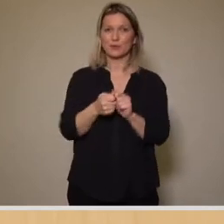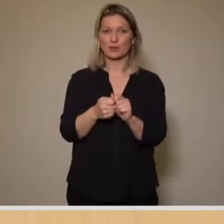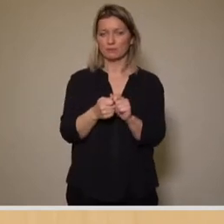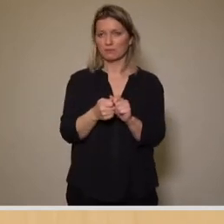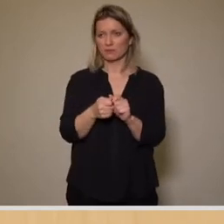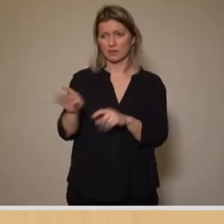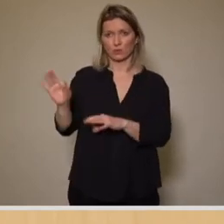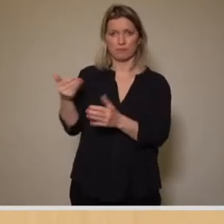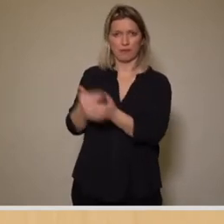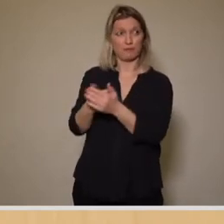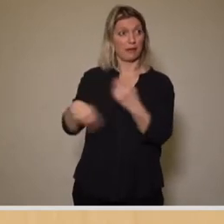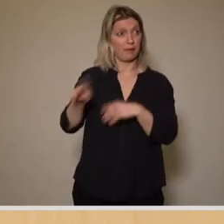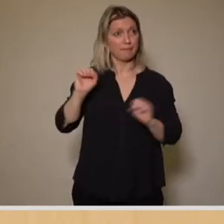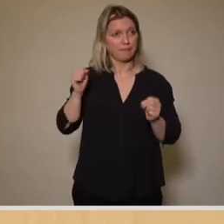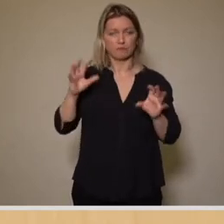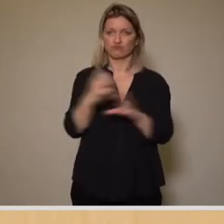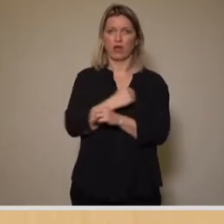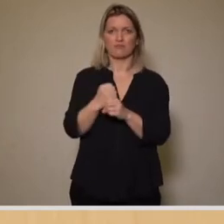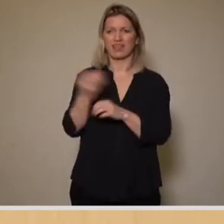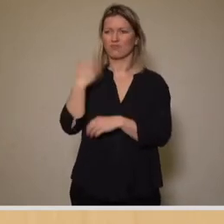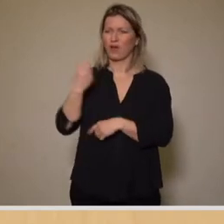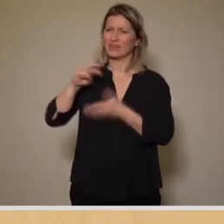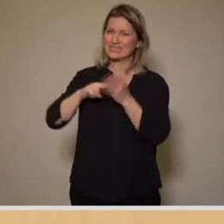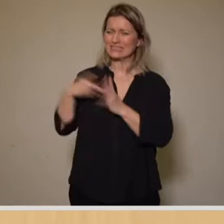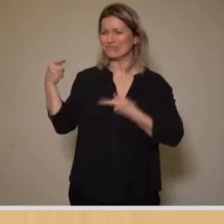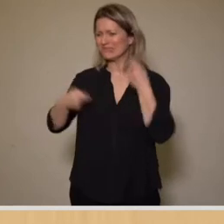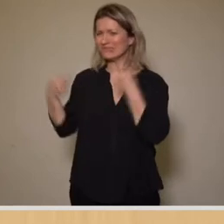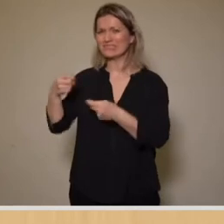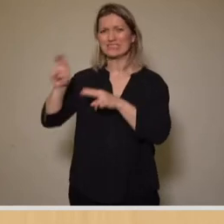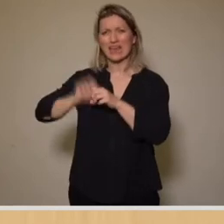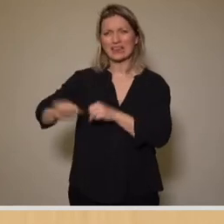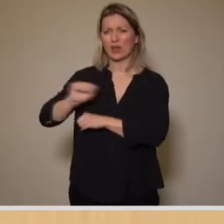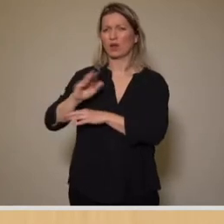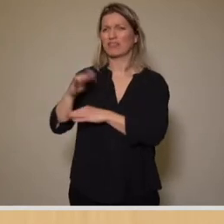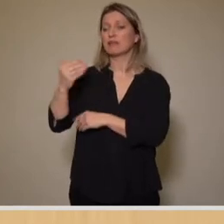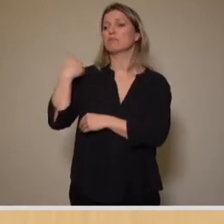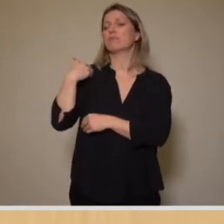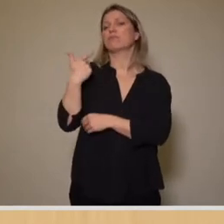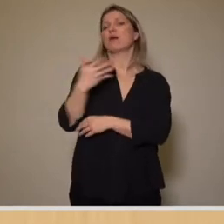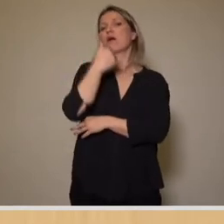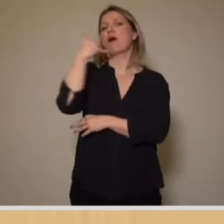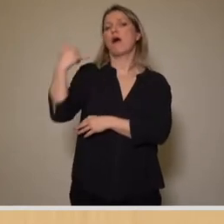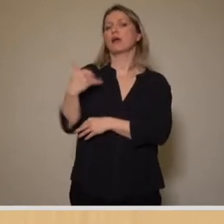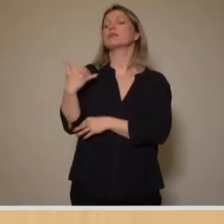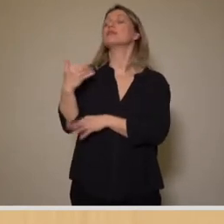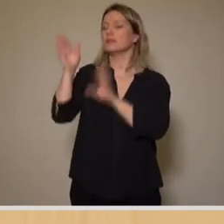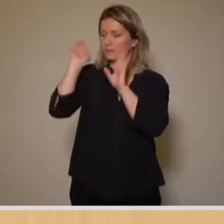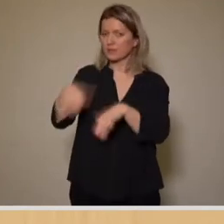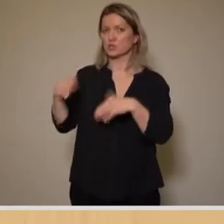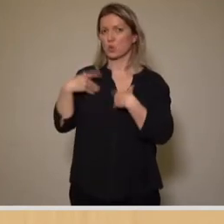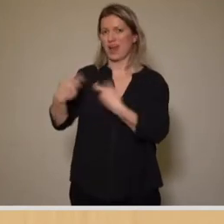Jahren des Verfalls ohne Aussicht auf Sanierung und finanzielle Mittel hatte man sich vor einigen Jahren durchgerungen, den Verkauf auszuschreiben,